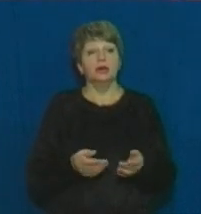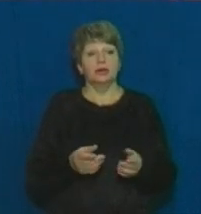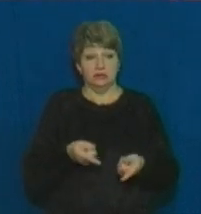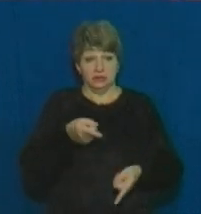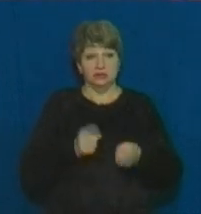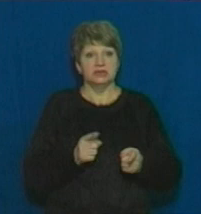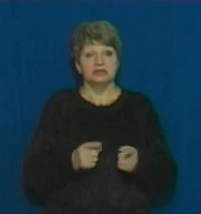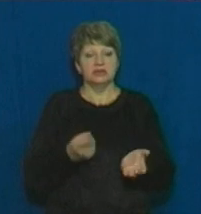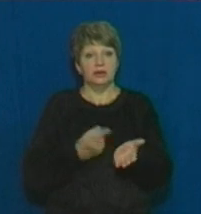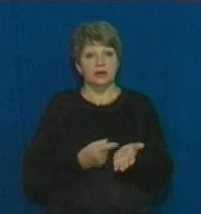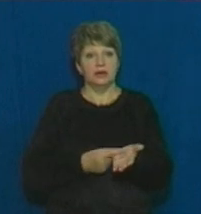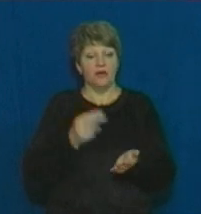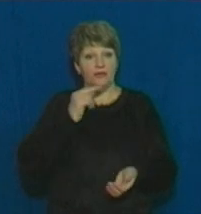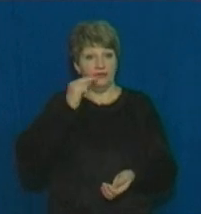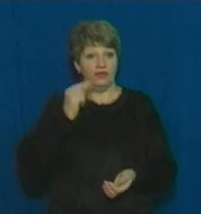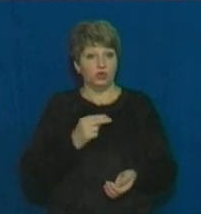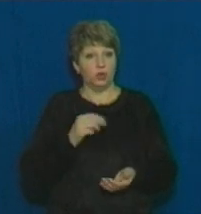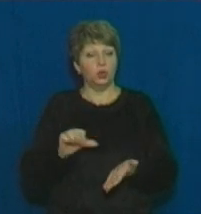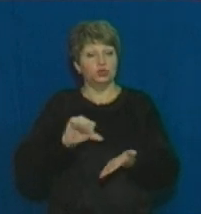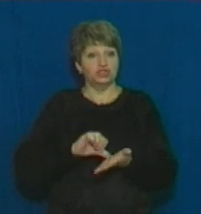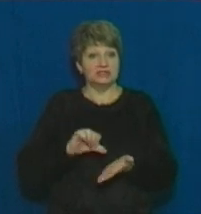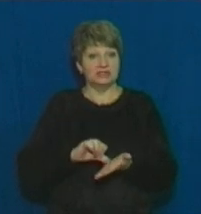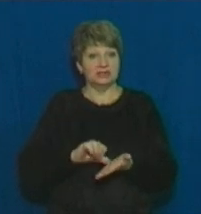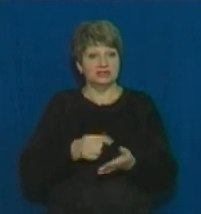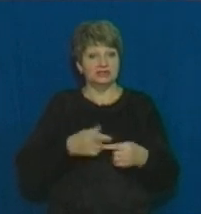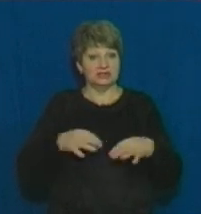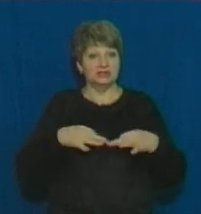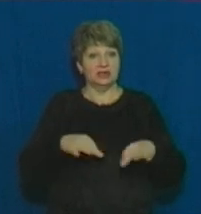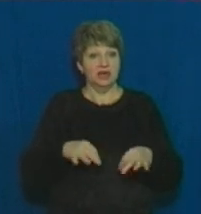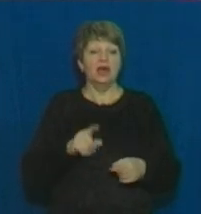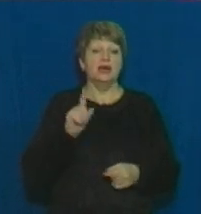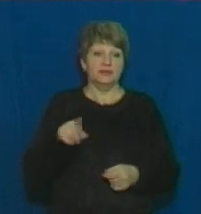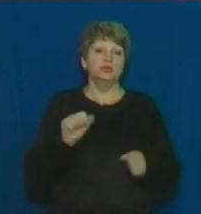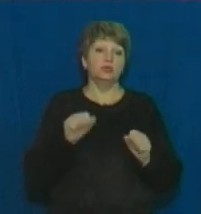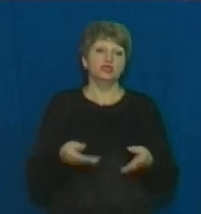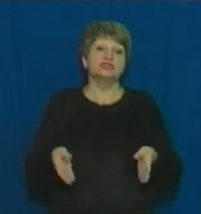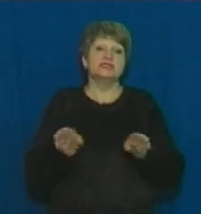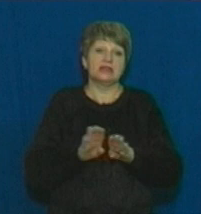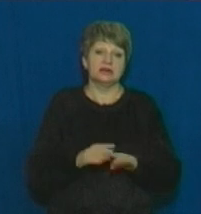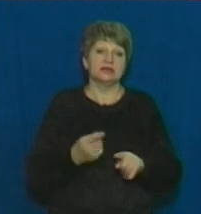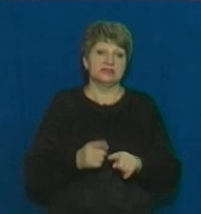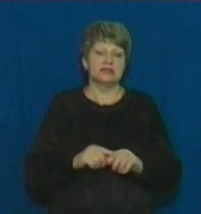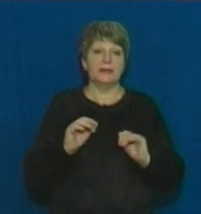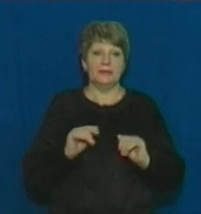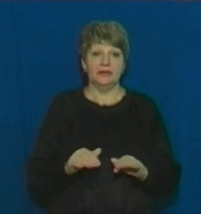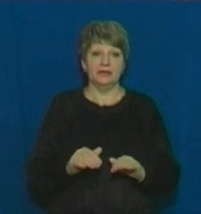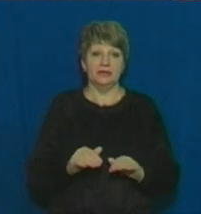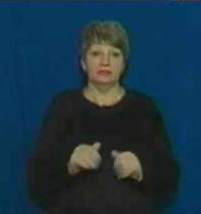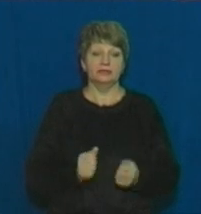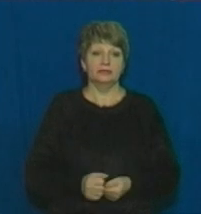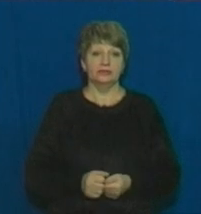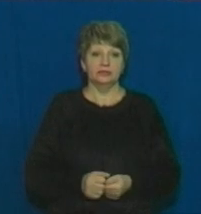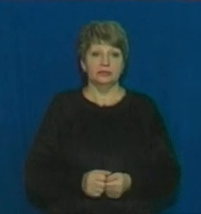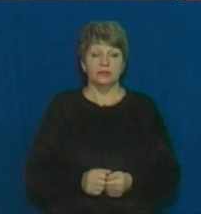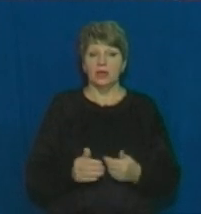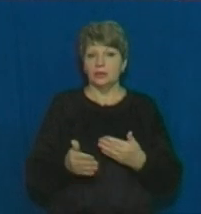безпосереднього учасника ДТП, він може закрити дане кримінальне провадження. Ніхто не буде